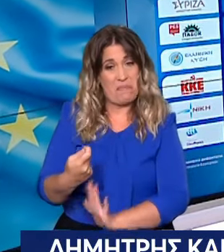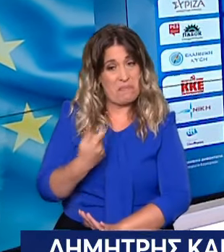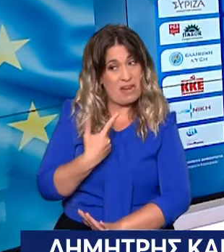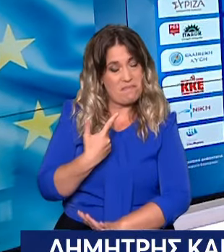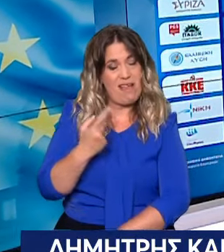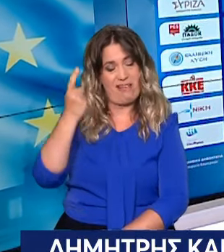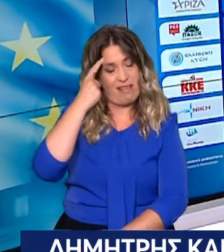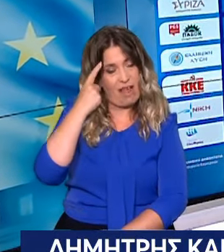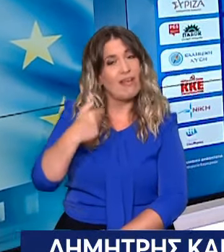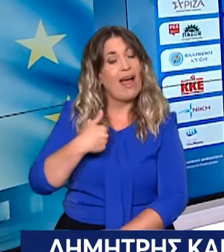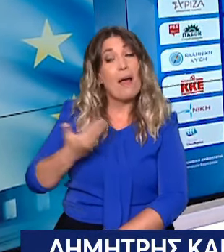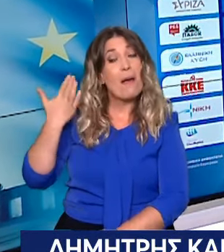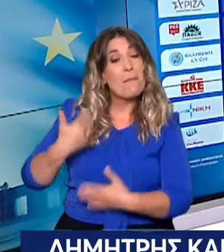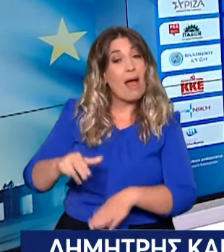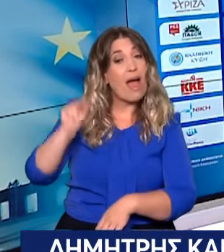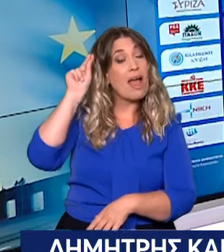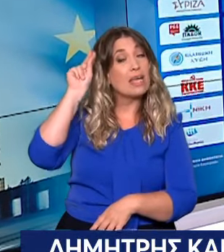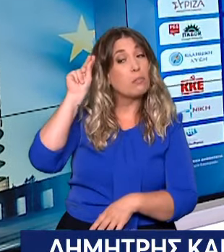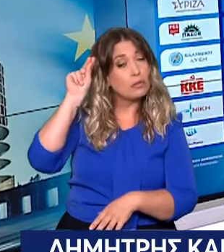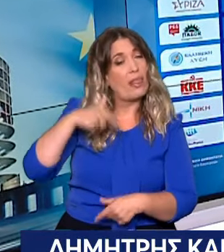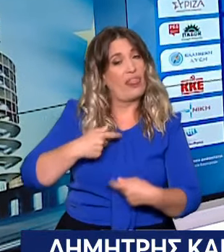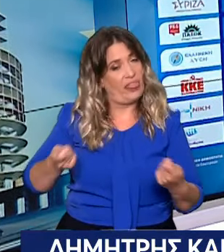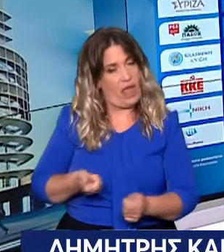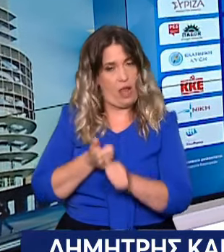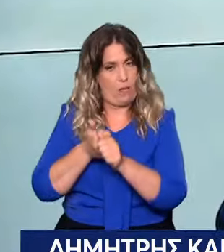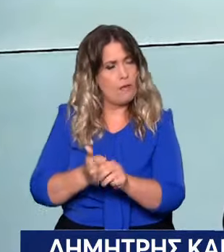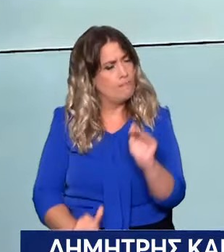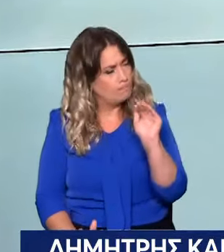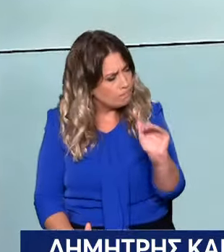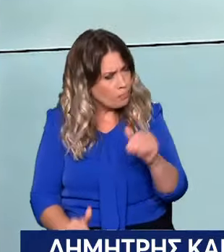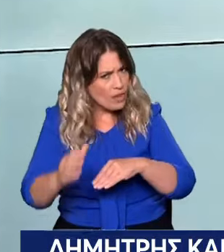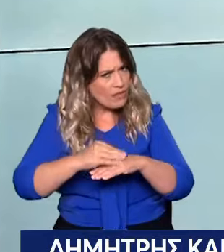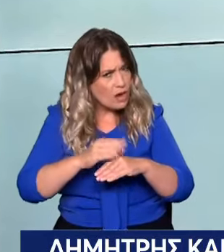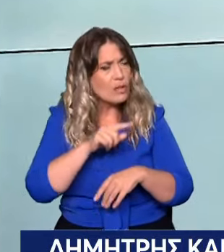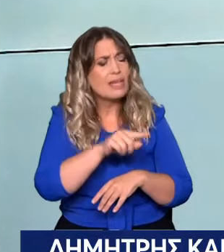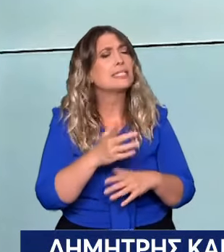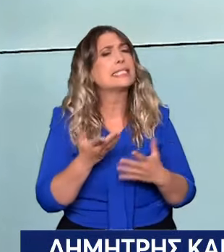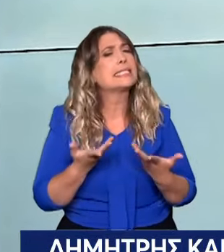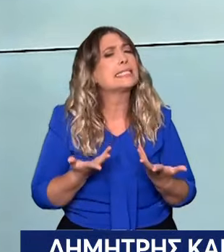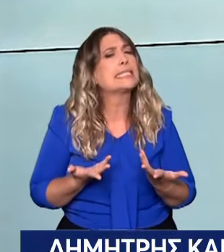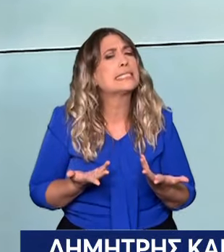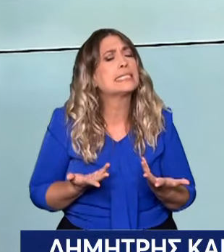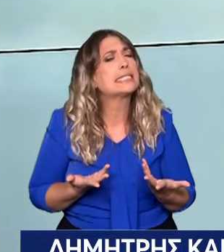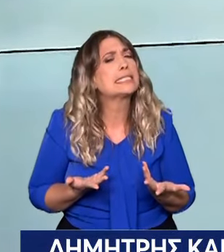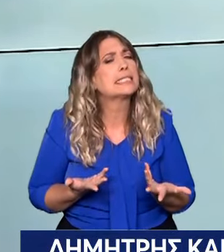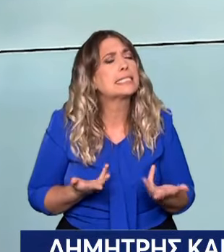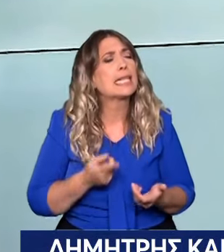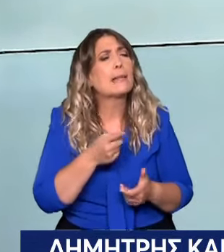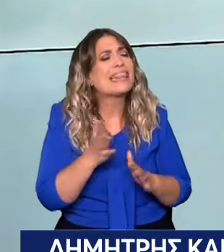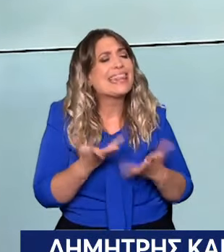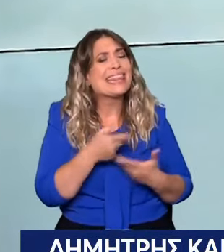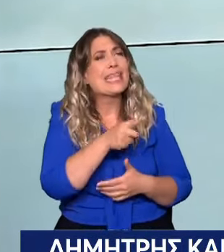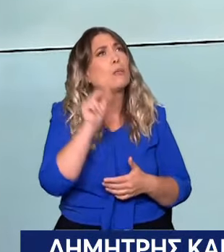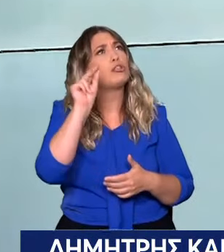υποσχεθήκαμε Ποια είναι αυτά κύριε Κερίνη, δηλαδή στους πολίτες αυτούς που είτε δεν πήγαν να ψηφίσουν είτε ψήφισαν άλλα κόμματα γιατί εγώ επιμένω